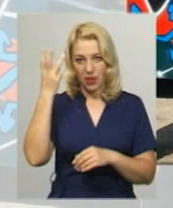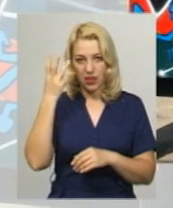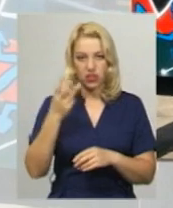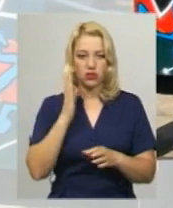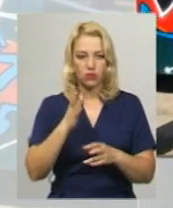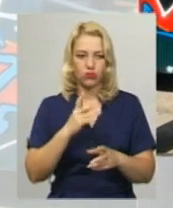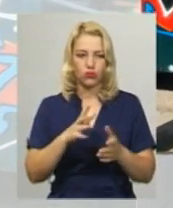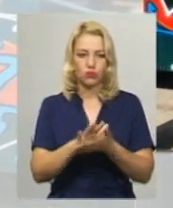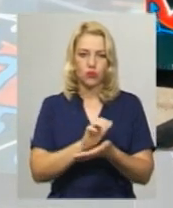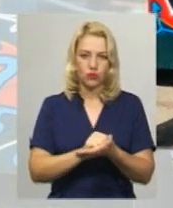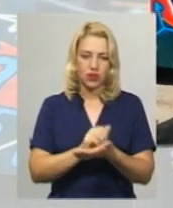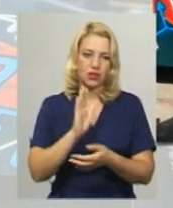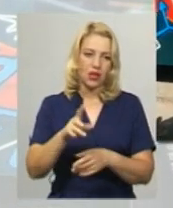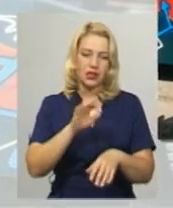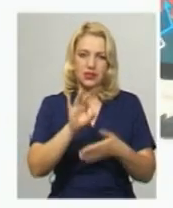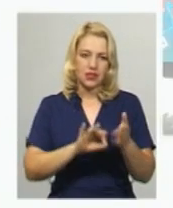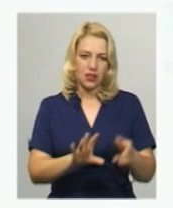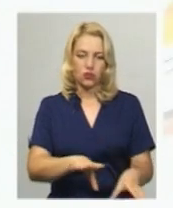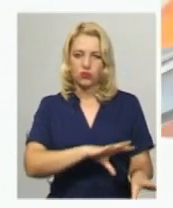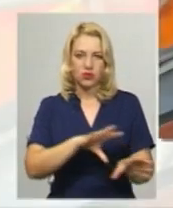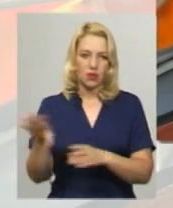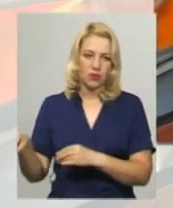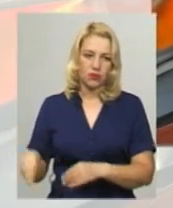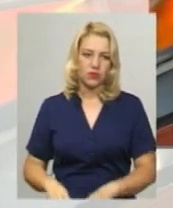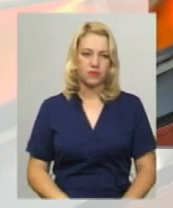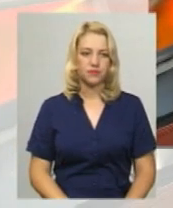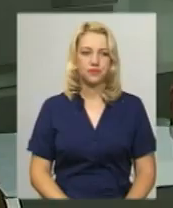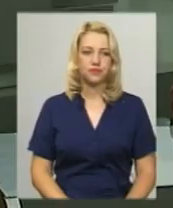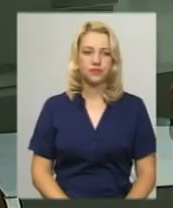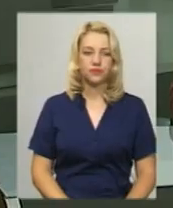арт-тролейбус, його одразу демонтують, зазначає Анна Левшун.